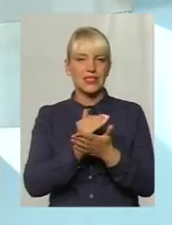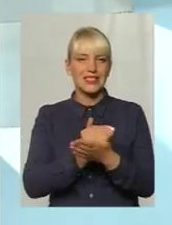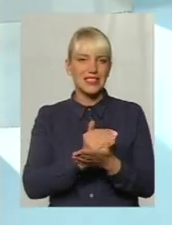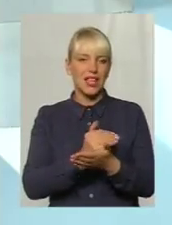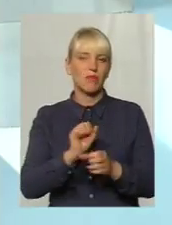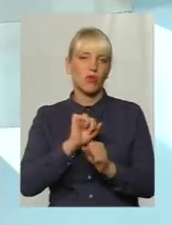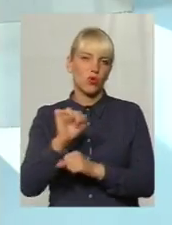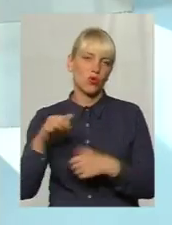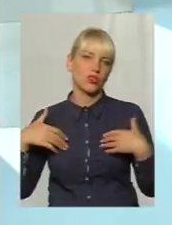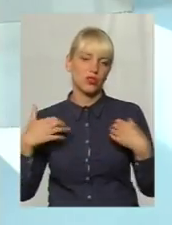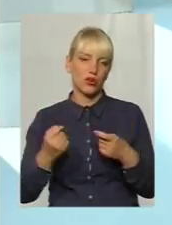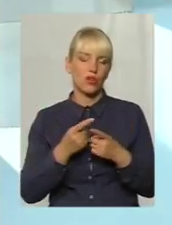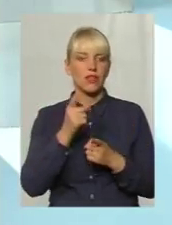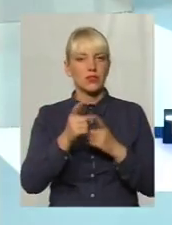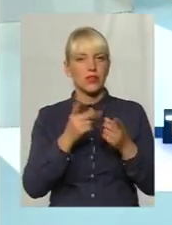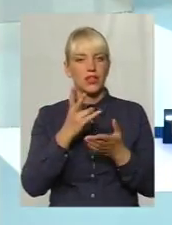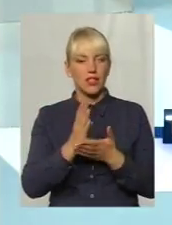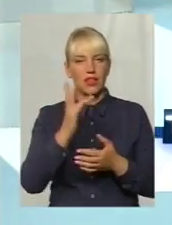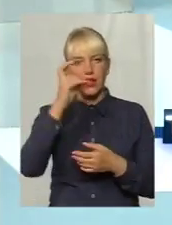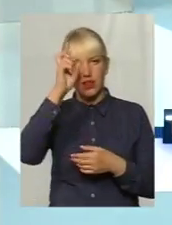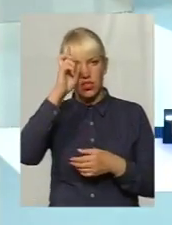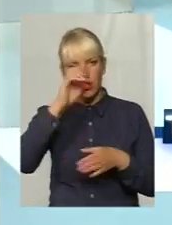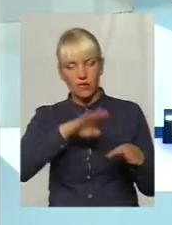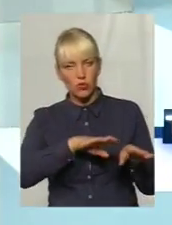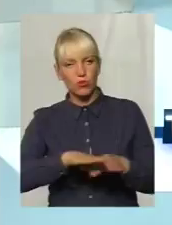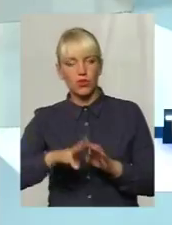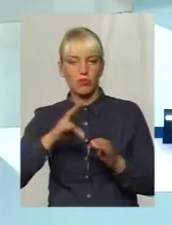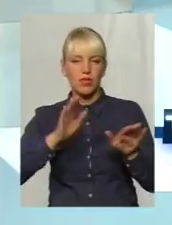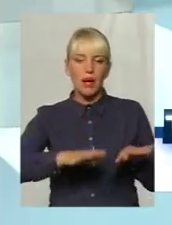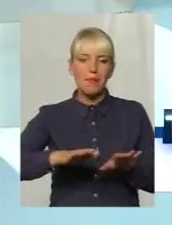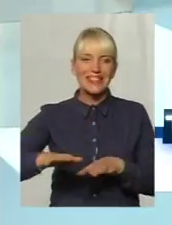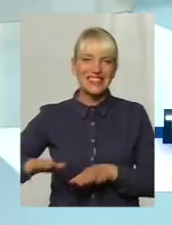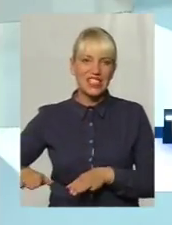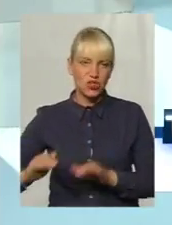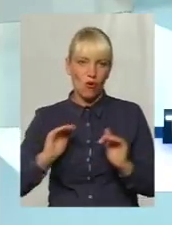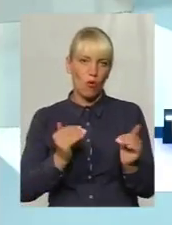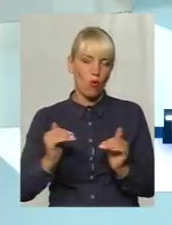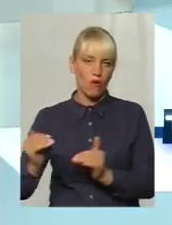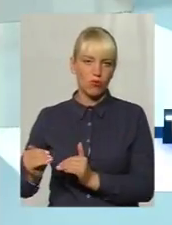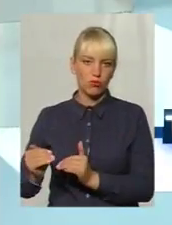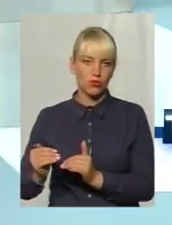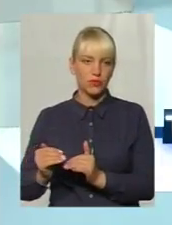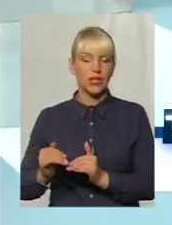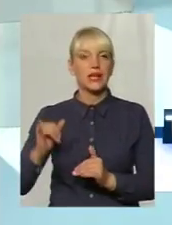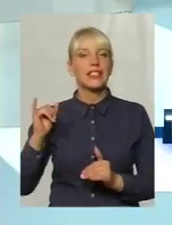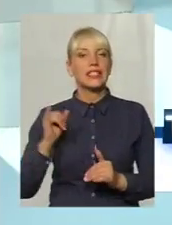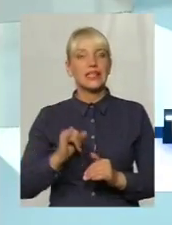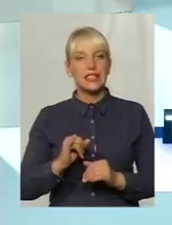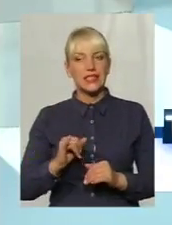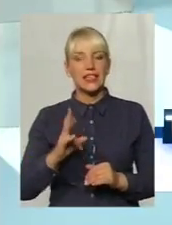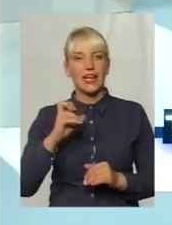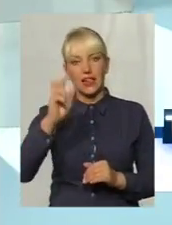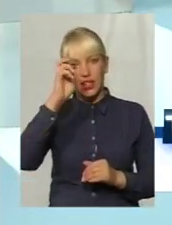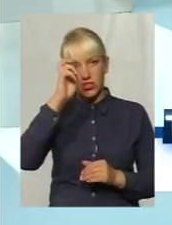Зміни відбуваються як на державному рівні, так і на якомусь місцевому, містечковому, хай буде. І на